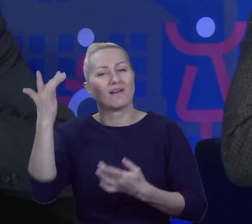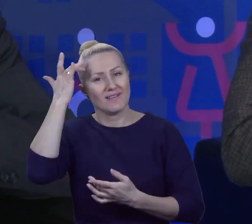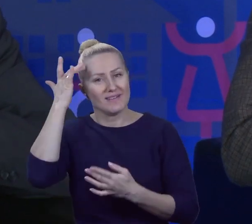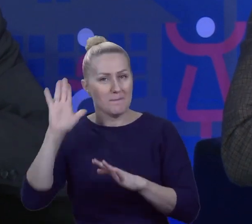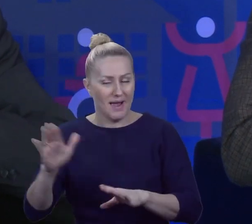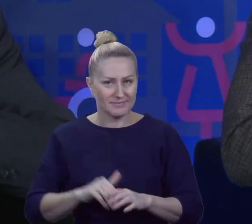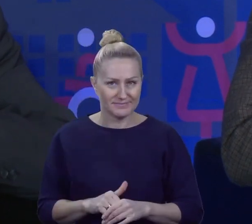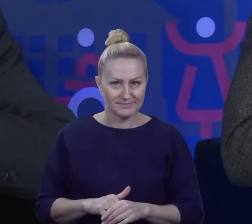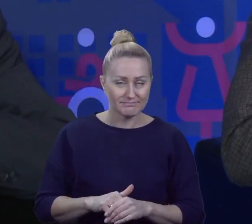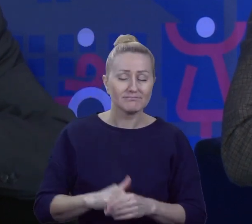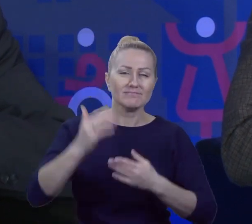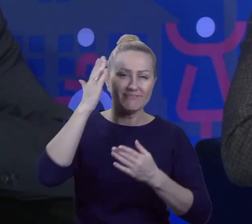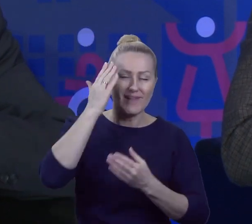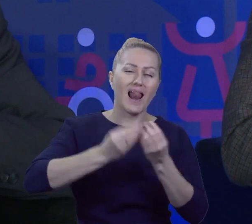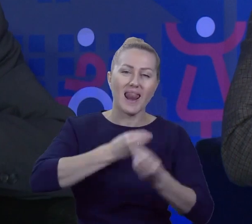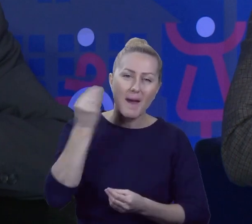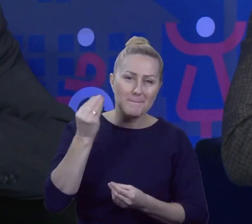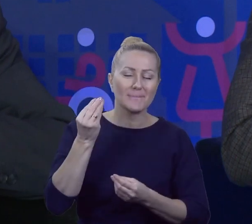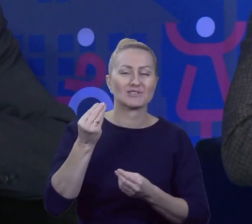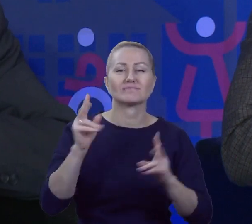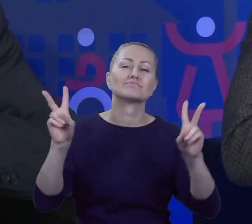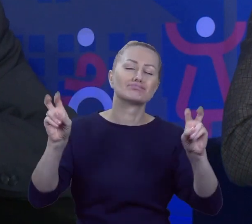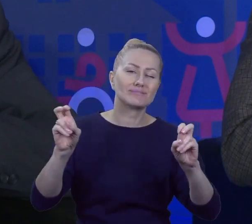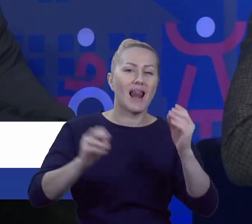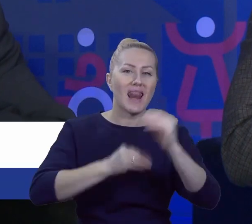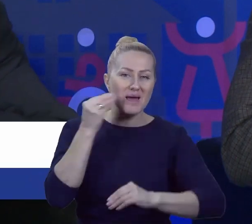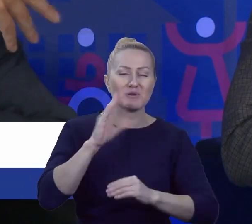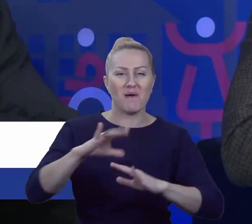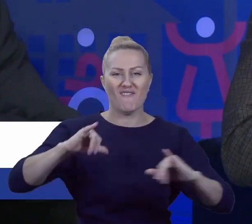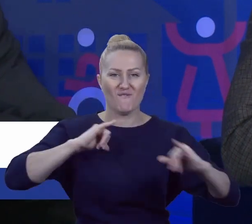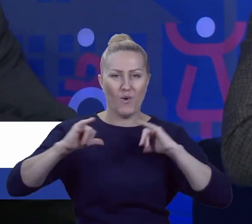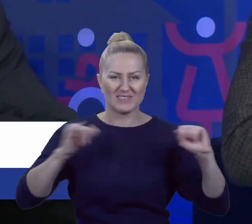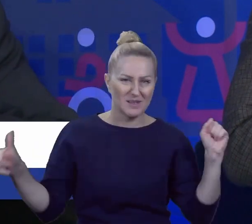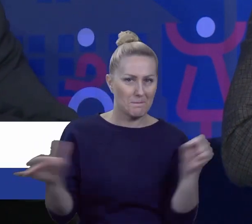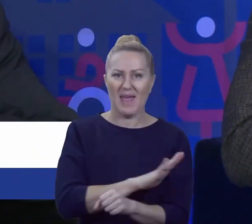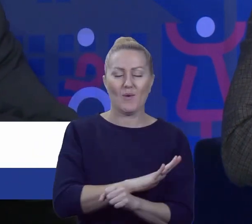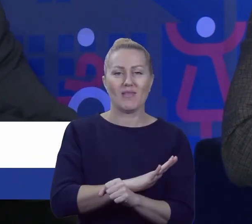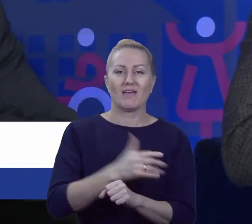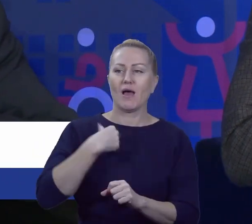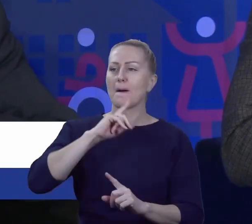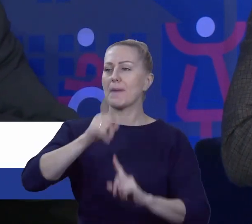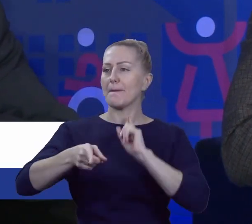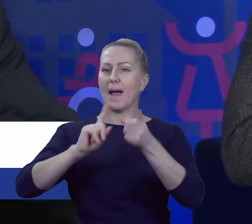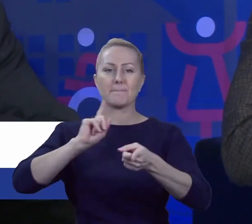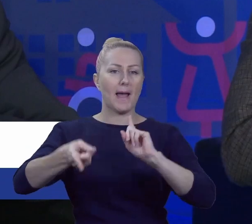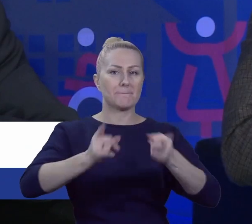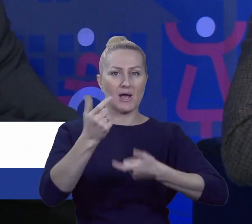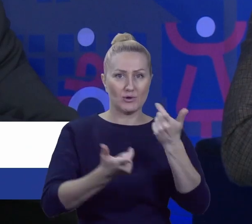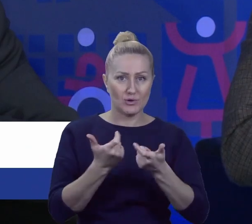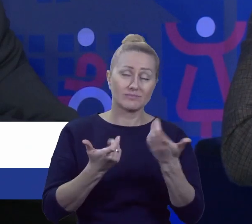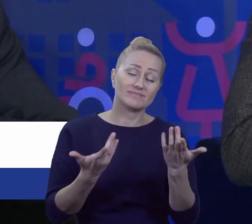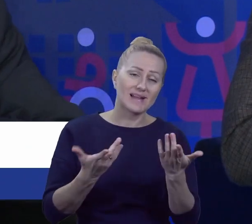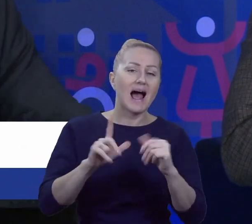lepiej jest mieć w cudzysłowiu władzę absolutną i sobie tam rozporządzać. Ale my